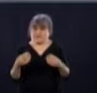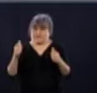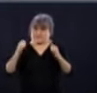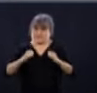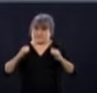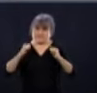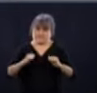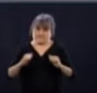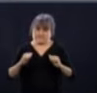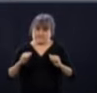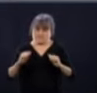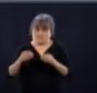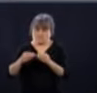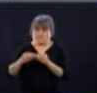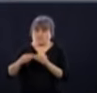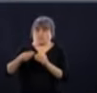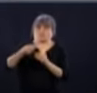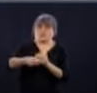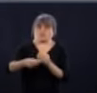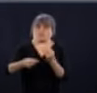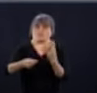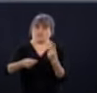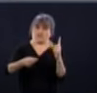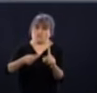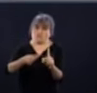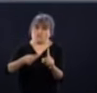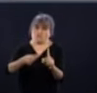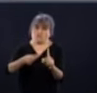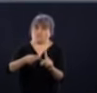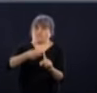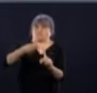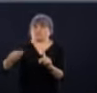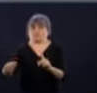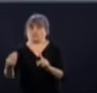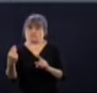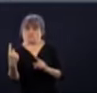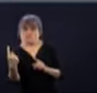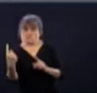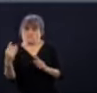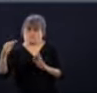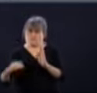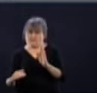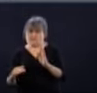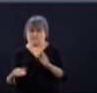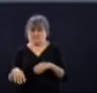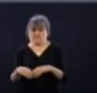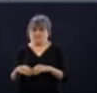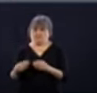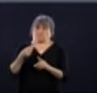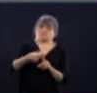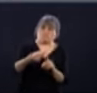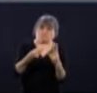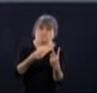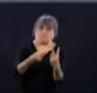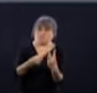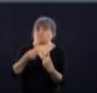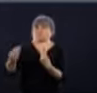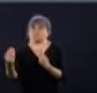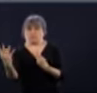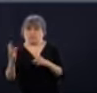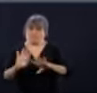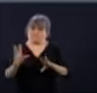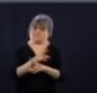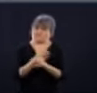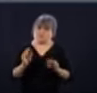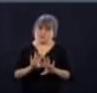en bas du un pour le R.O. Ça va être un indicateur qu'on va essayer de voir, c'est-à-dire de voir une courbe qui pourrait monter un peu, mais pas